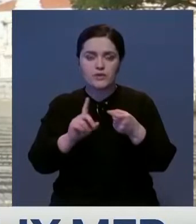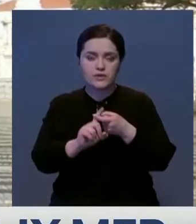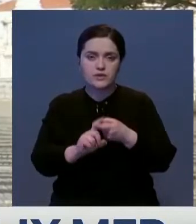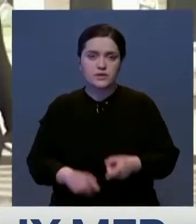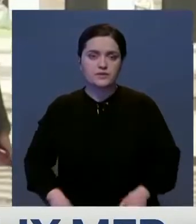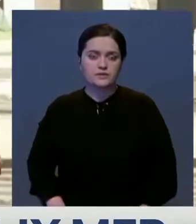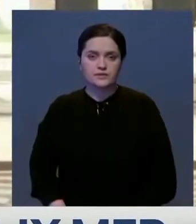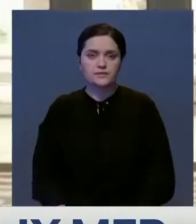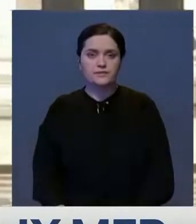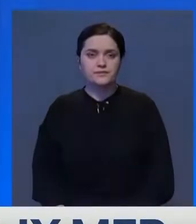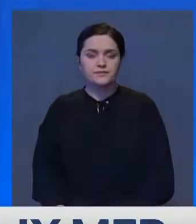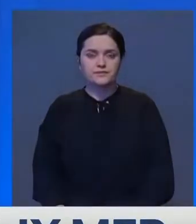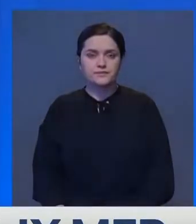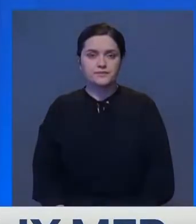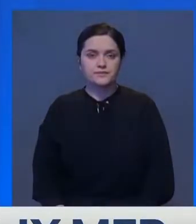опасного вируса.